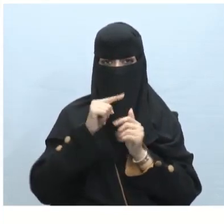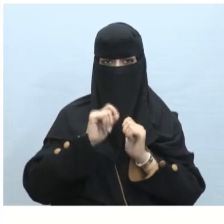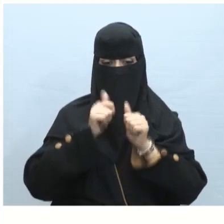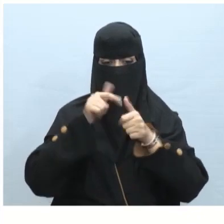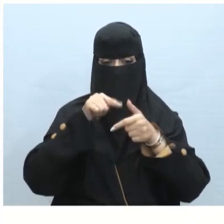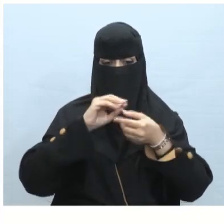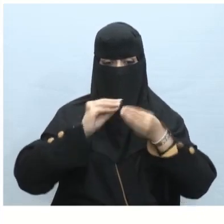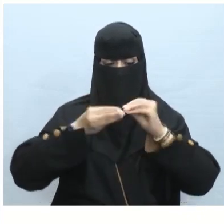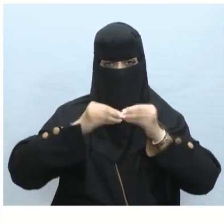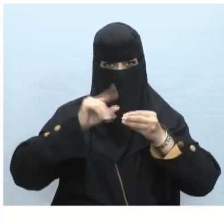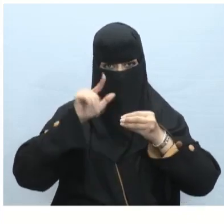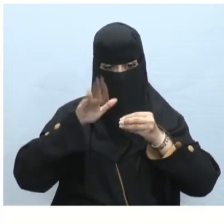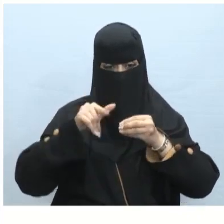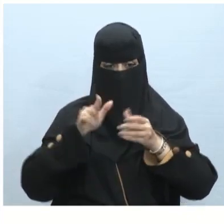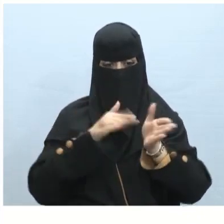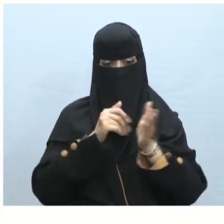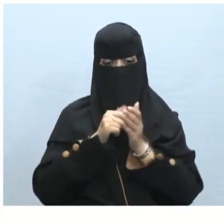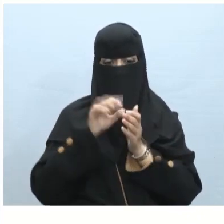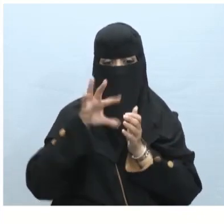تغيير الألوان كذلك